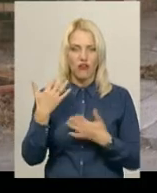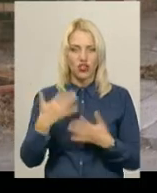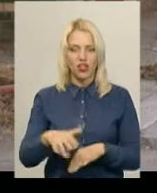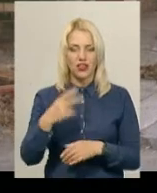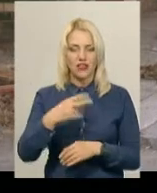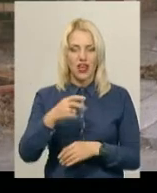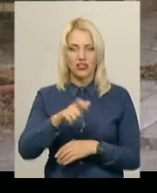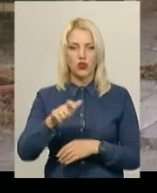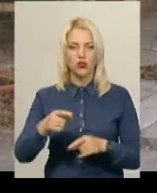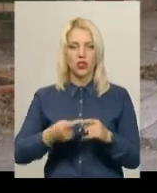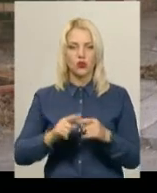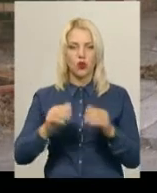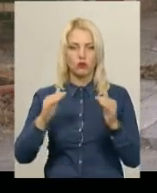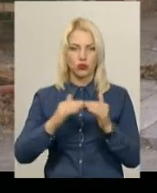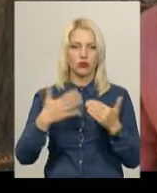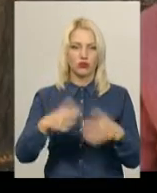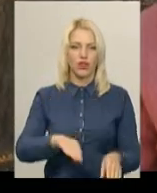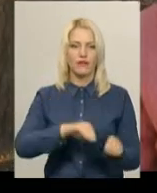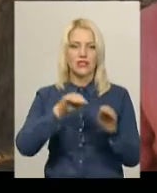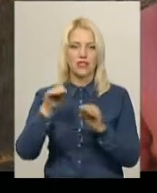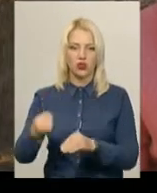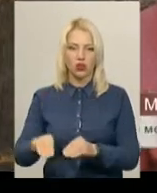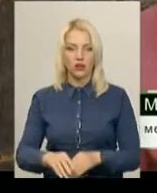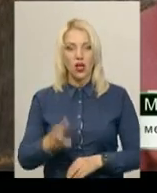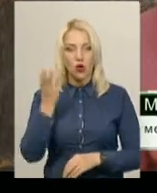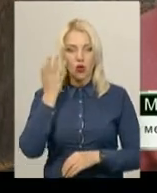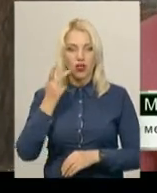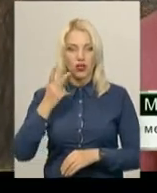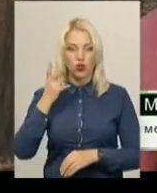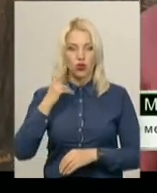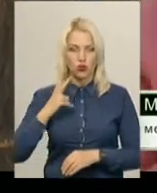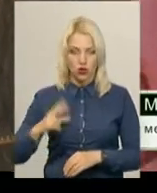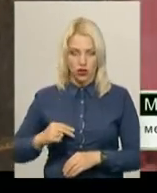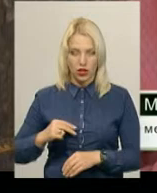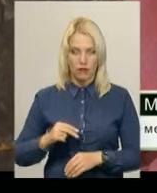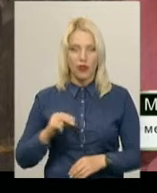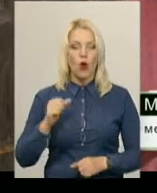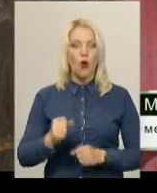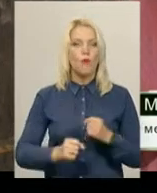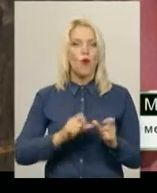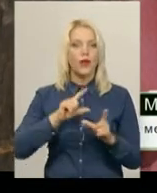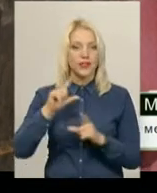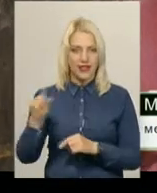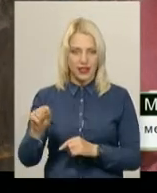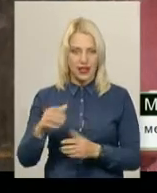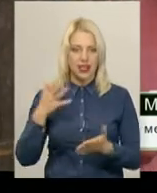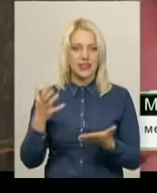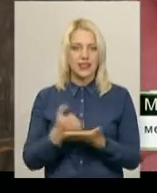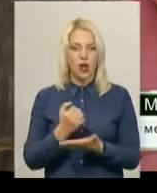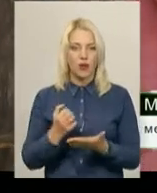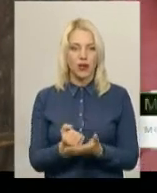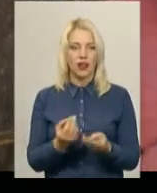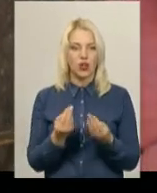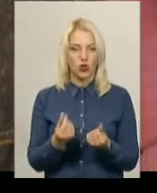мешканців цього будинку його встановили. Коли дочка поїхала, заробила грошей,